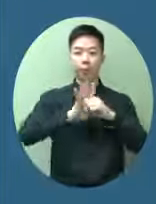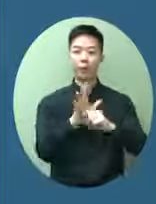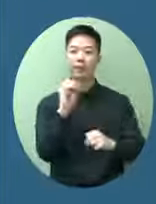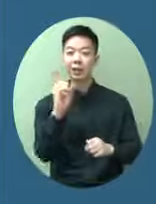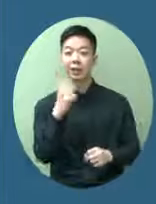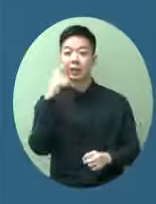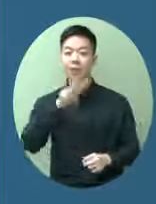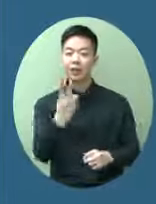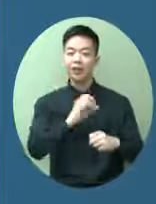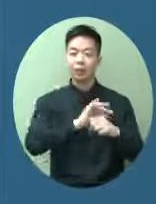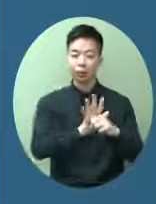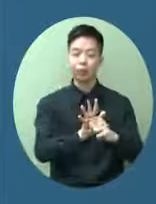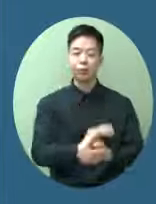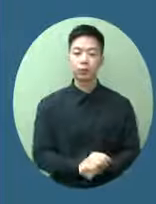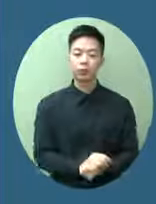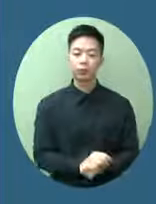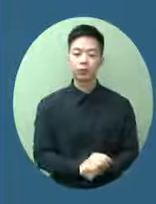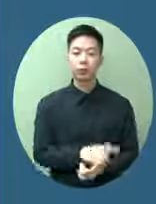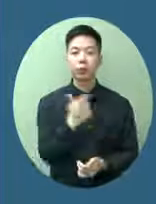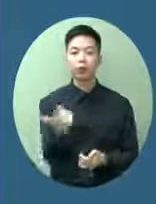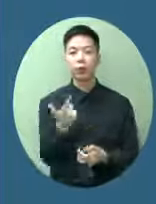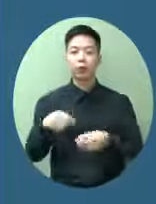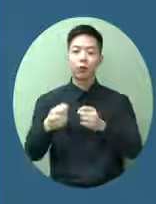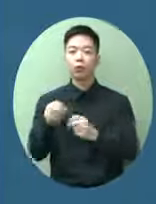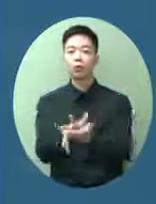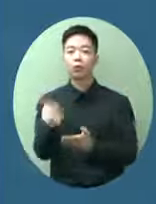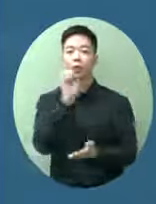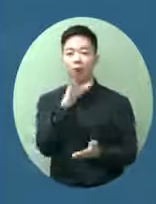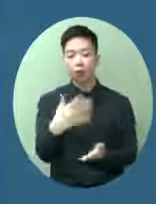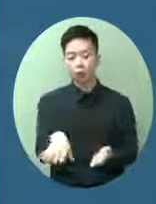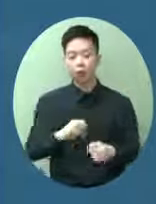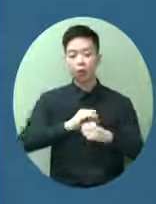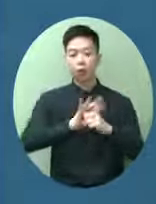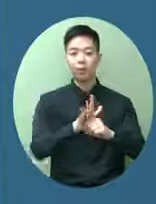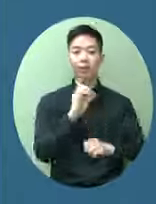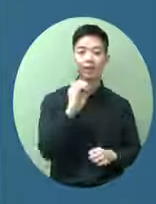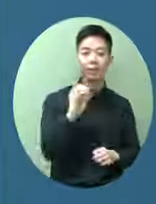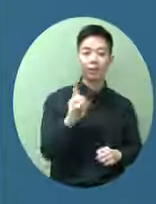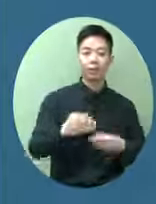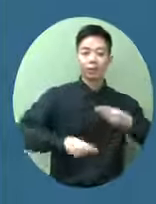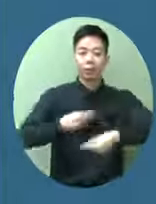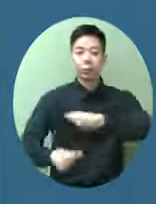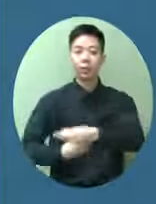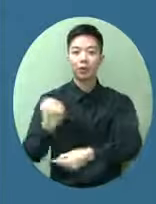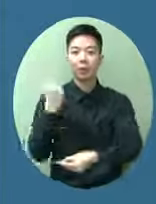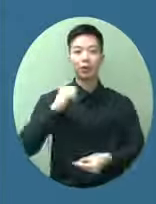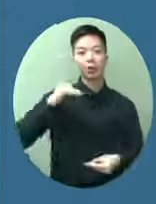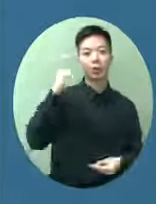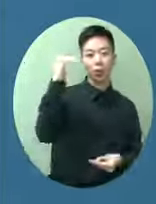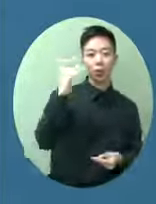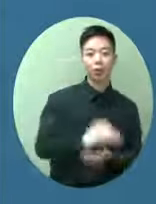我想科學家都說了Delta傳播性更加高所以我們如果鬆懈